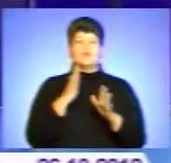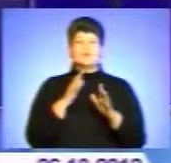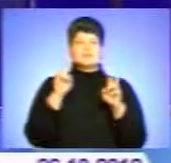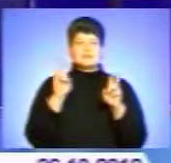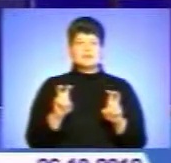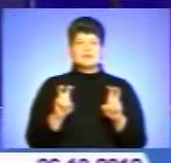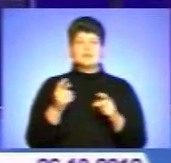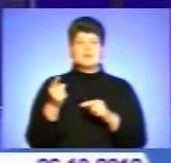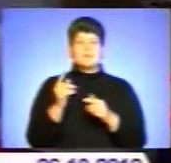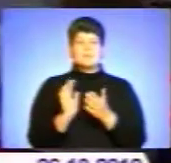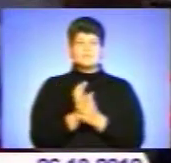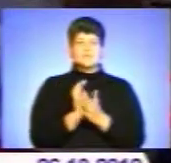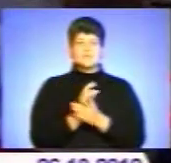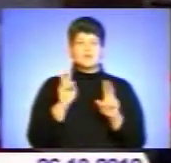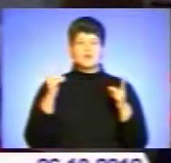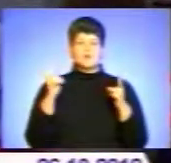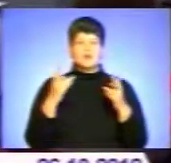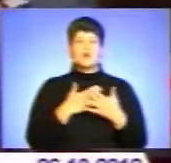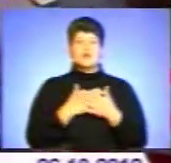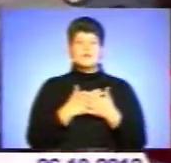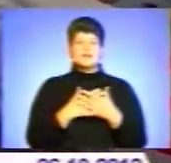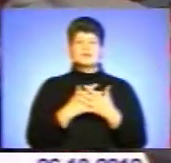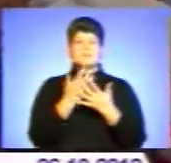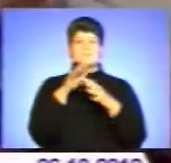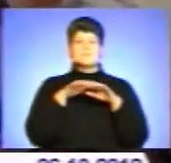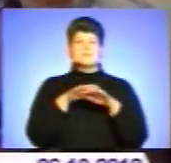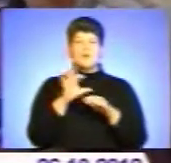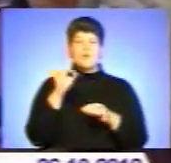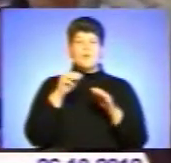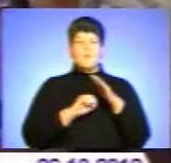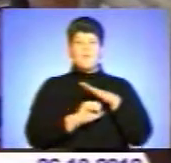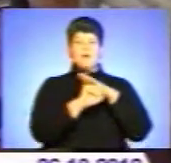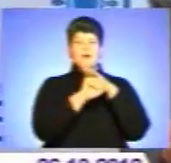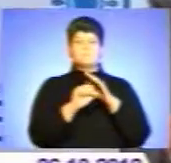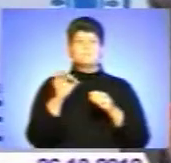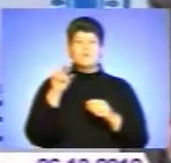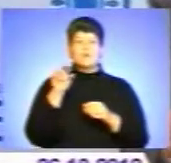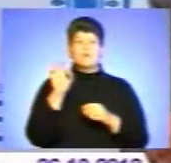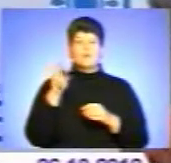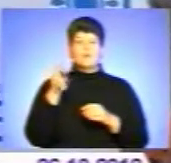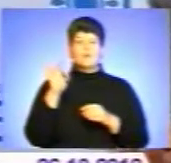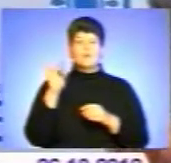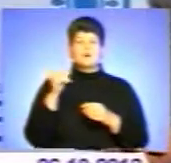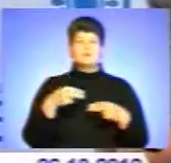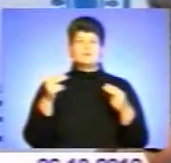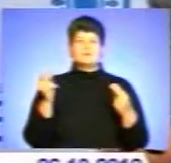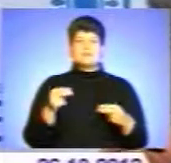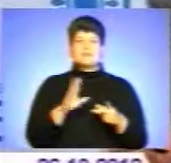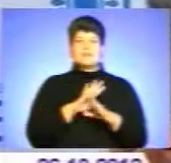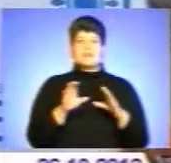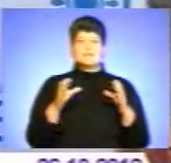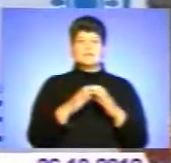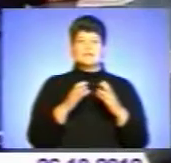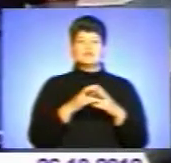Тернопільському прес-клубі. Громадська мережа «Опора» підписала декларацію глобальних принципів непартійного спостереження